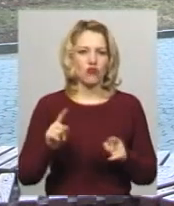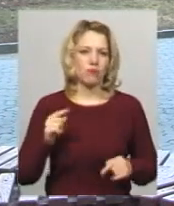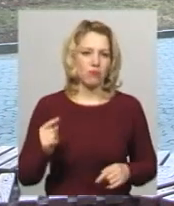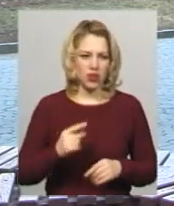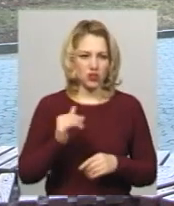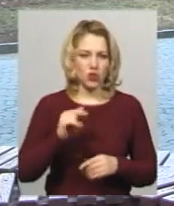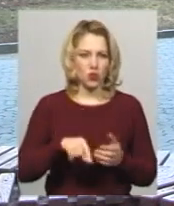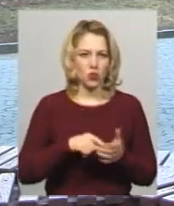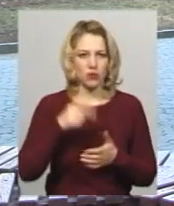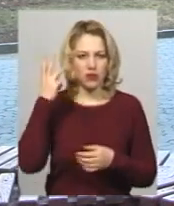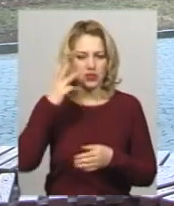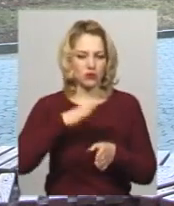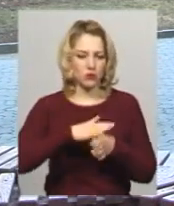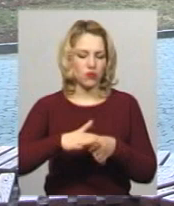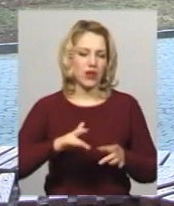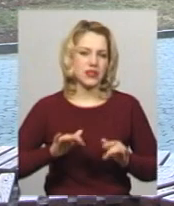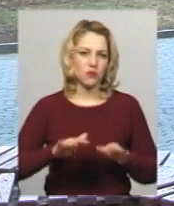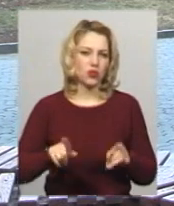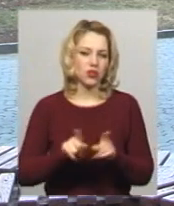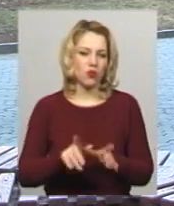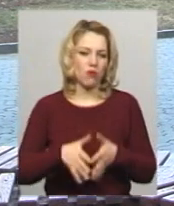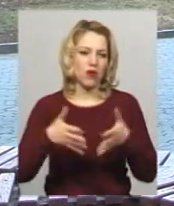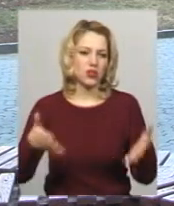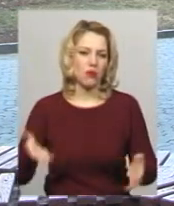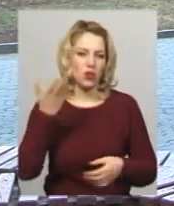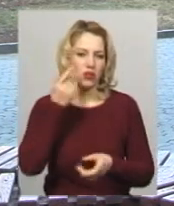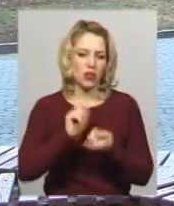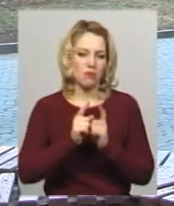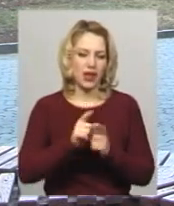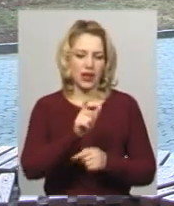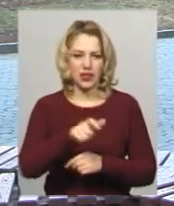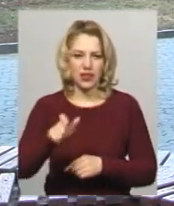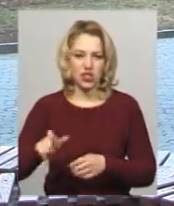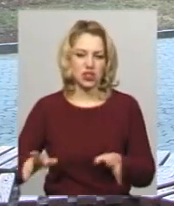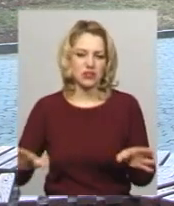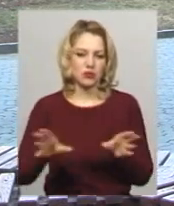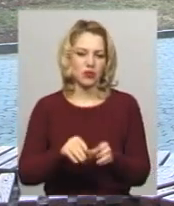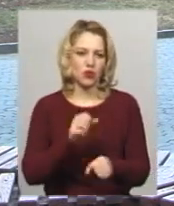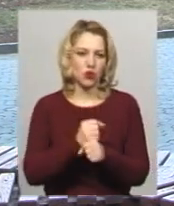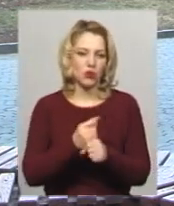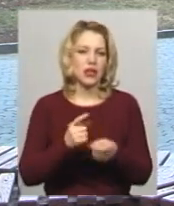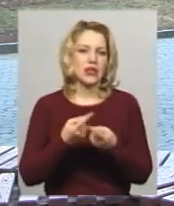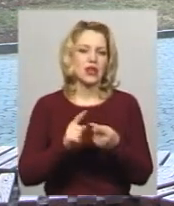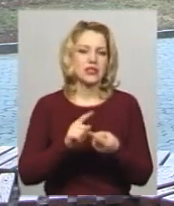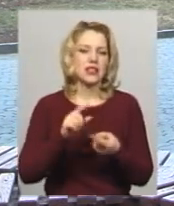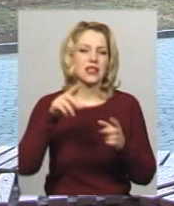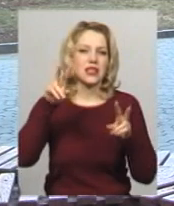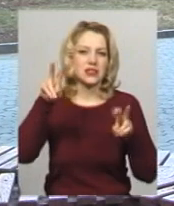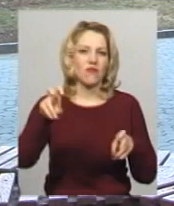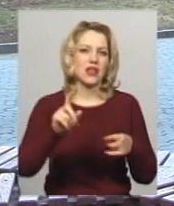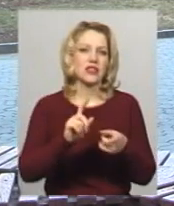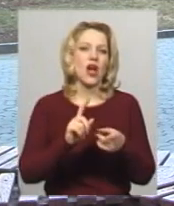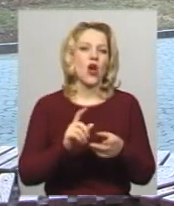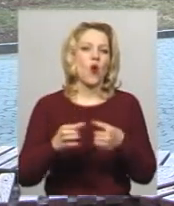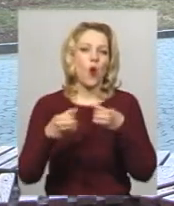відбувається подія такого масштабу, коли перекладачі спільної роботи, це називається колективний переклад, працюють над